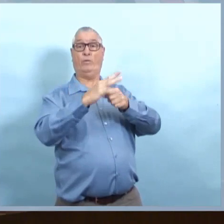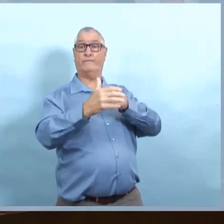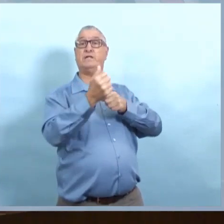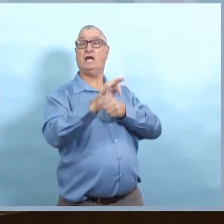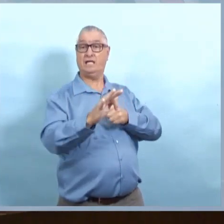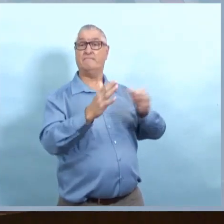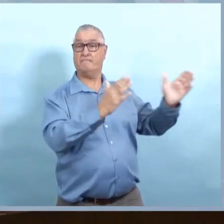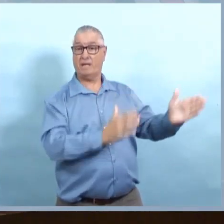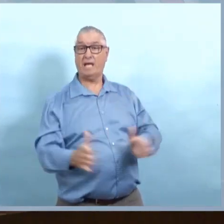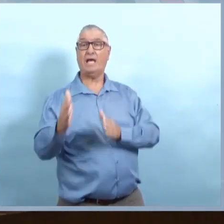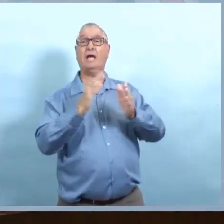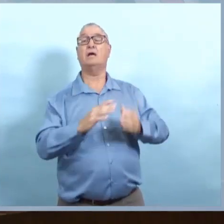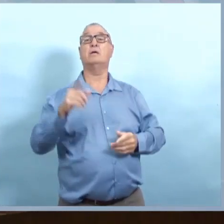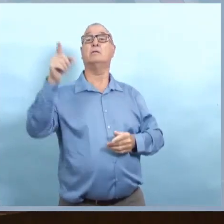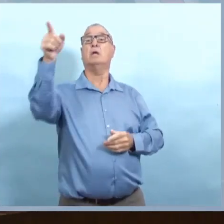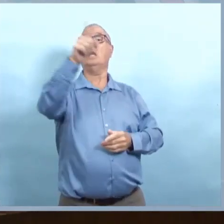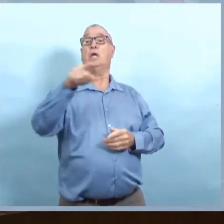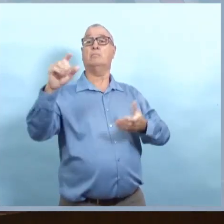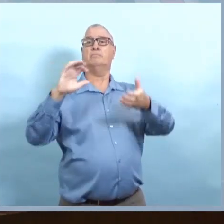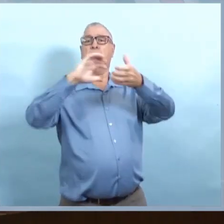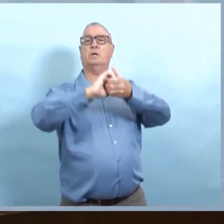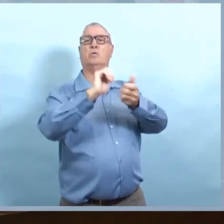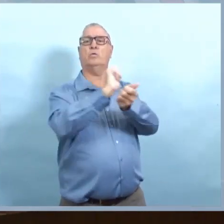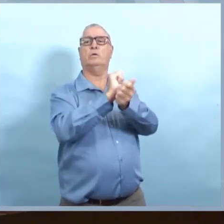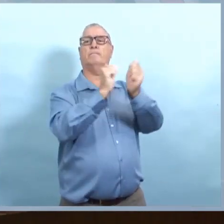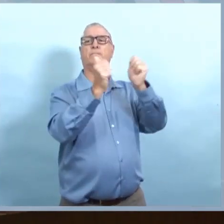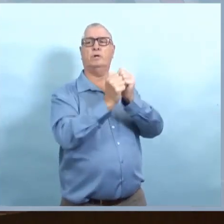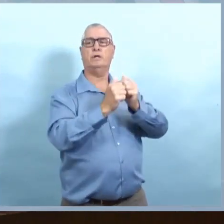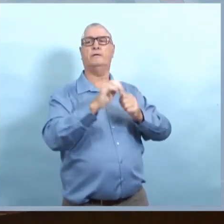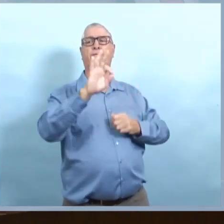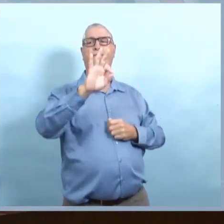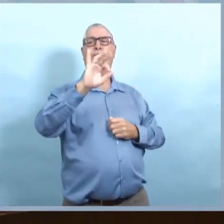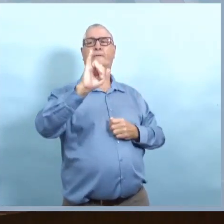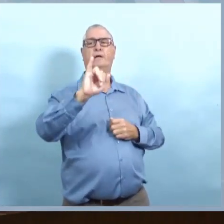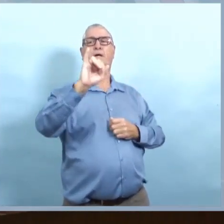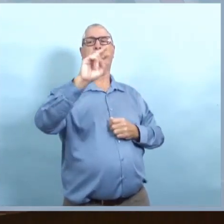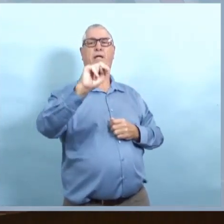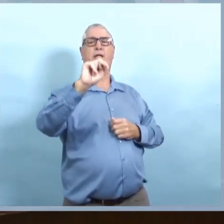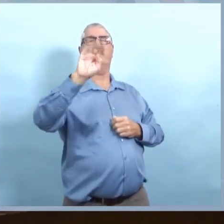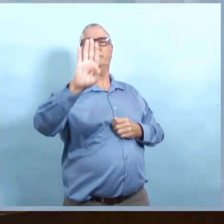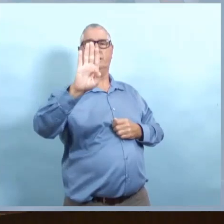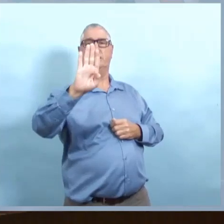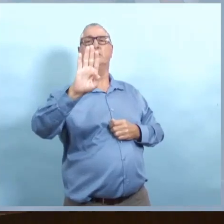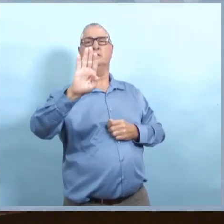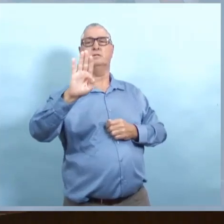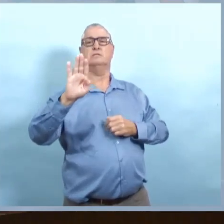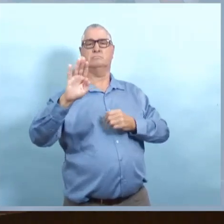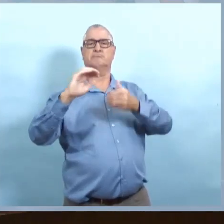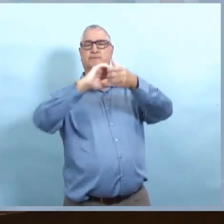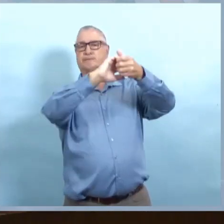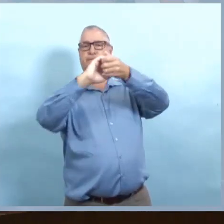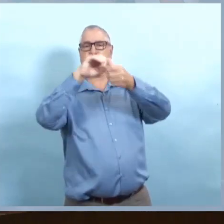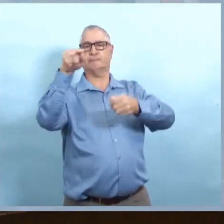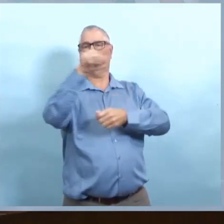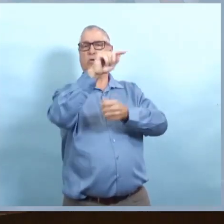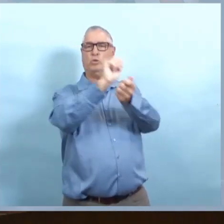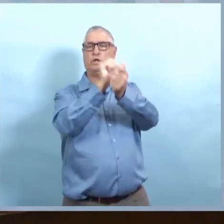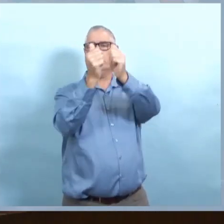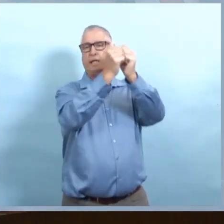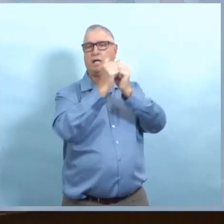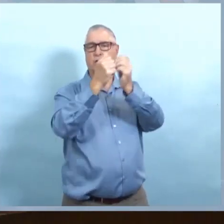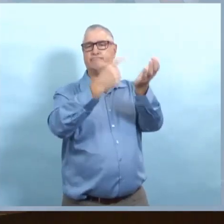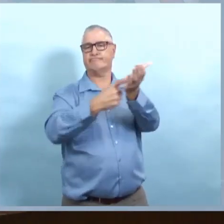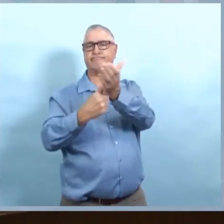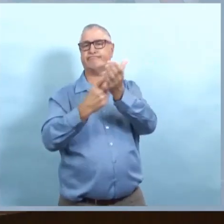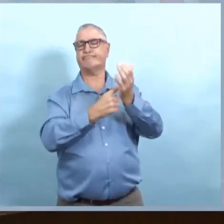serrée. Alors, qu'est-ce qui est fait pour réduire le risque? Donc, dans toutes les Premières Nations, il y eu des plans de pandémie en